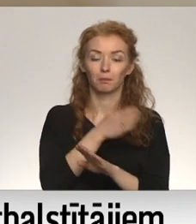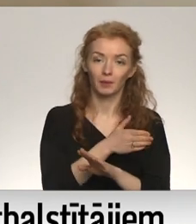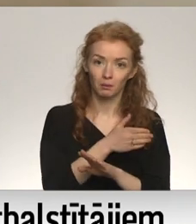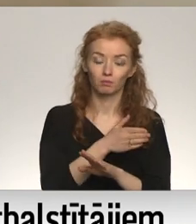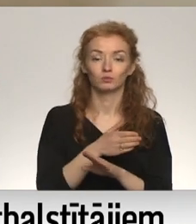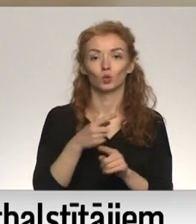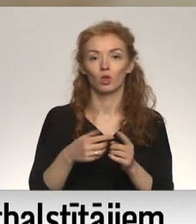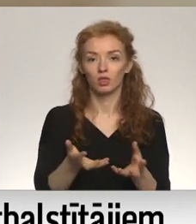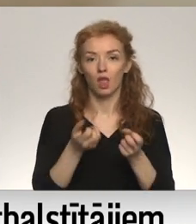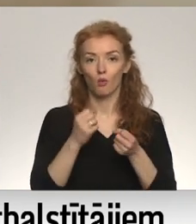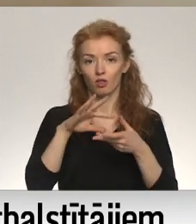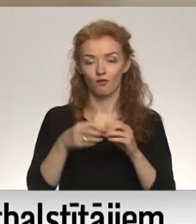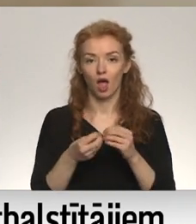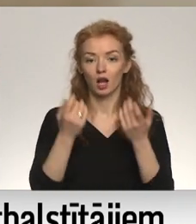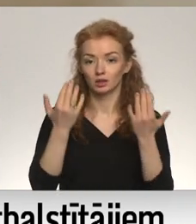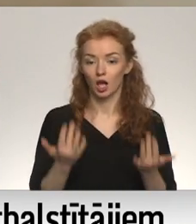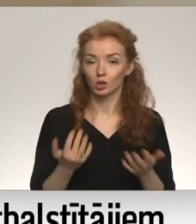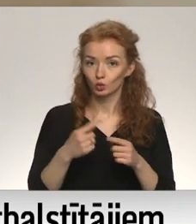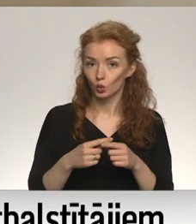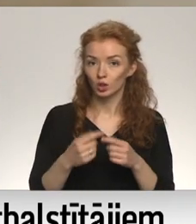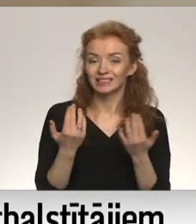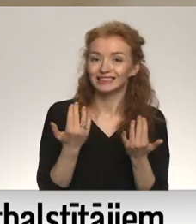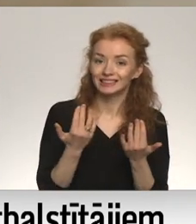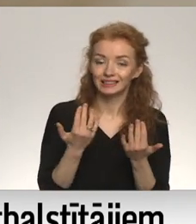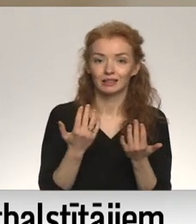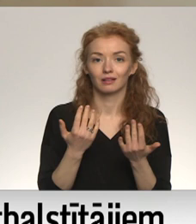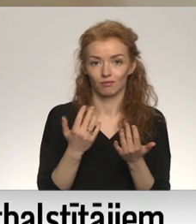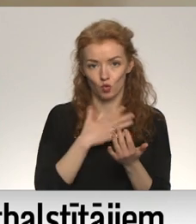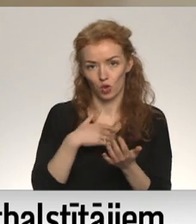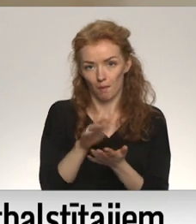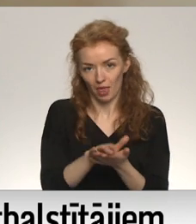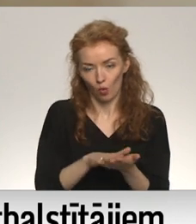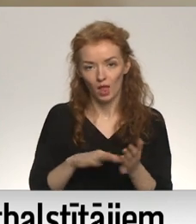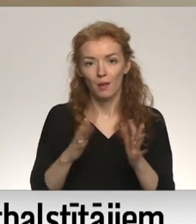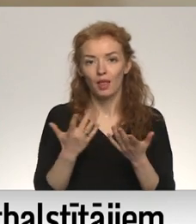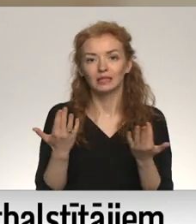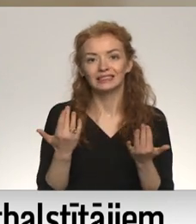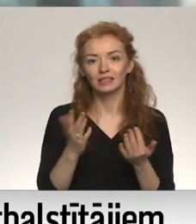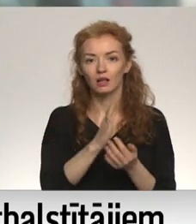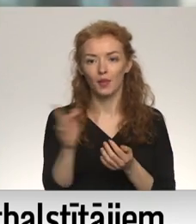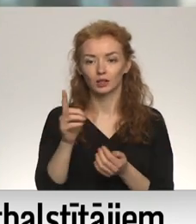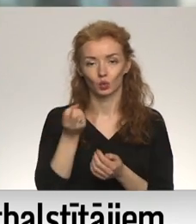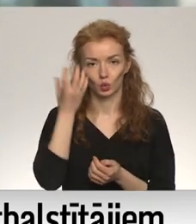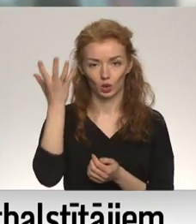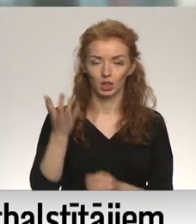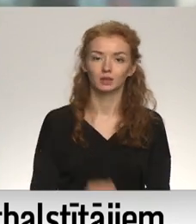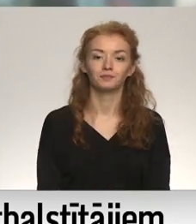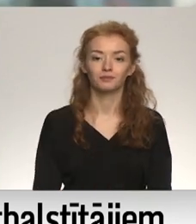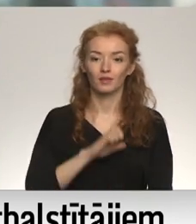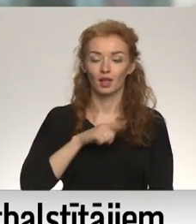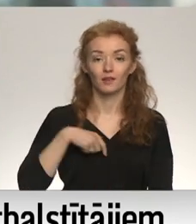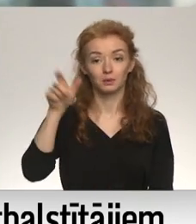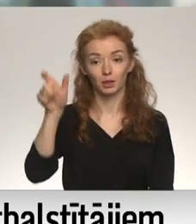un ņemot vērā sekas. Un kāds un cik nu piedodēt lūdzu, cik kurš gudrs izskatīsies. Latvijas